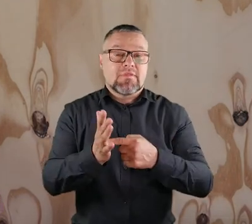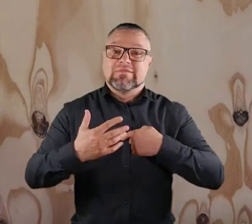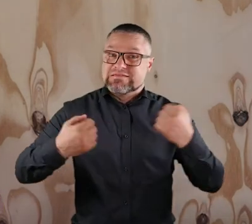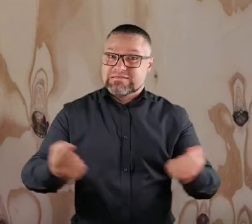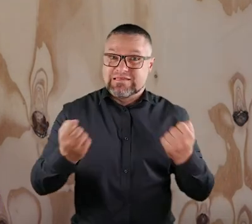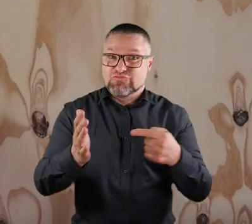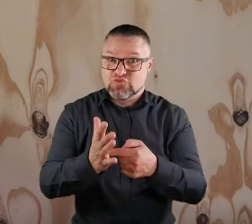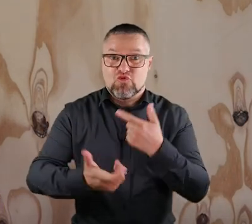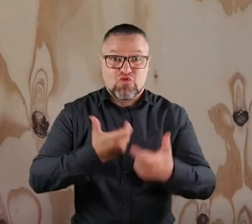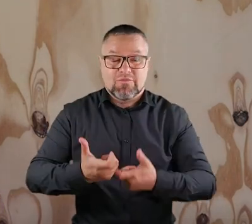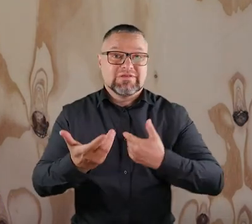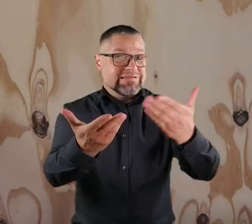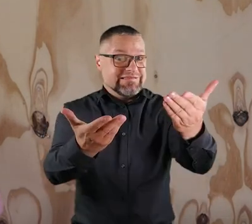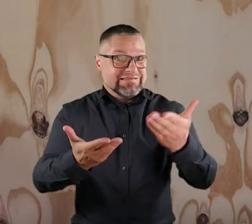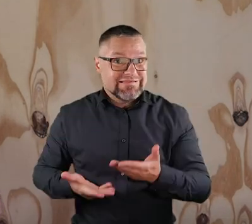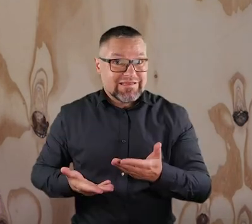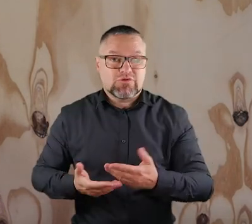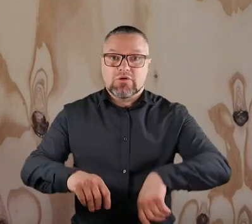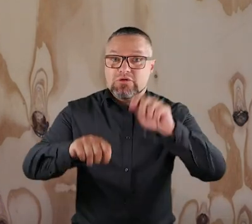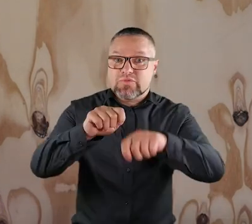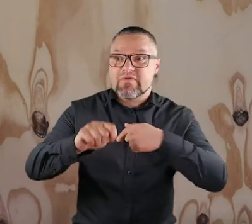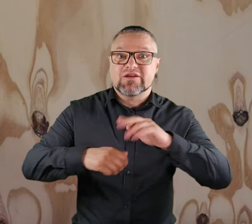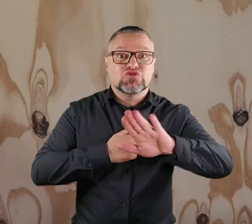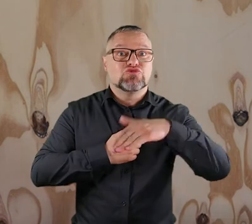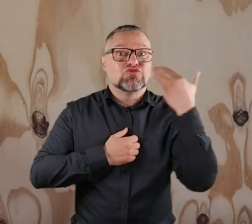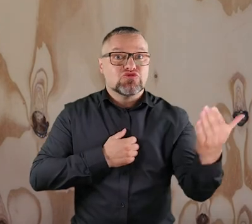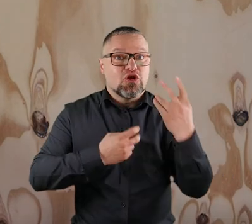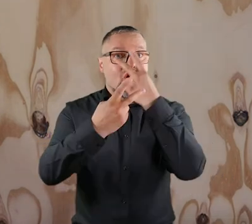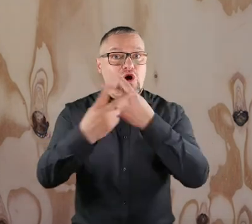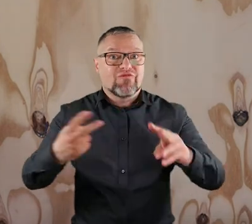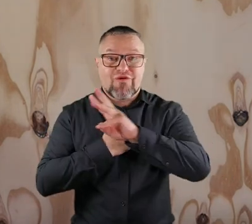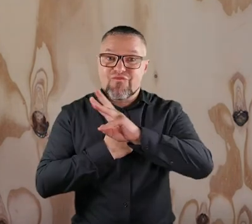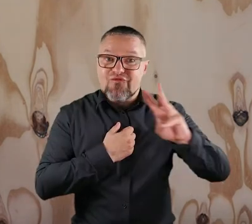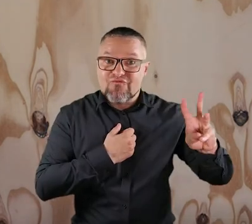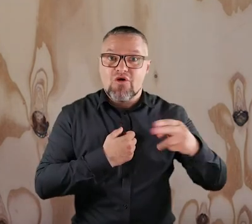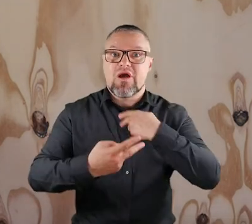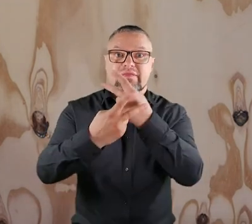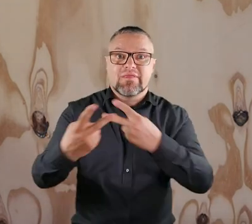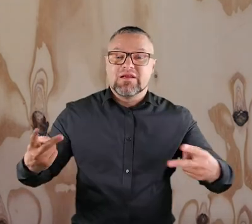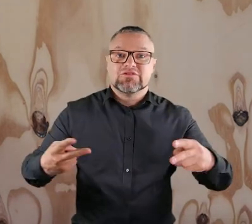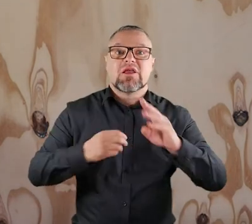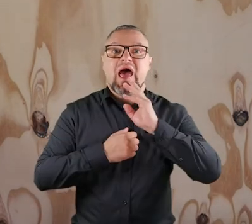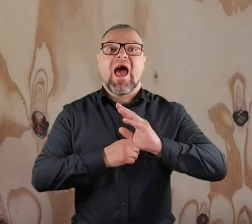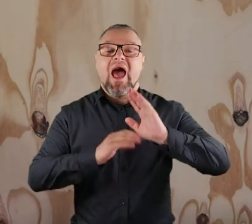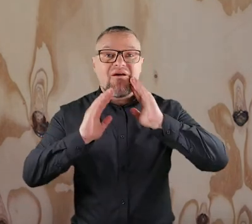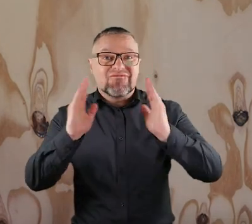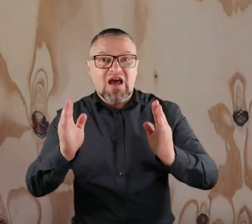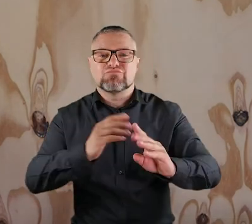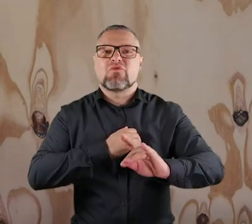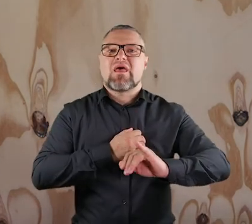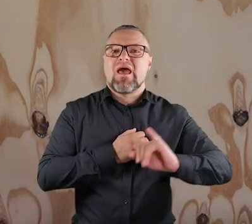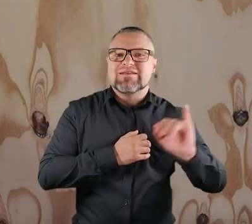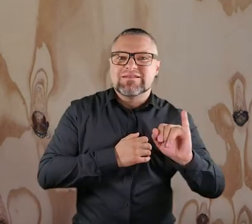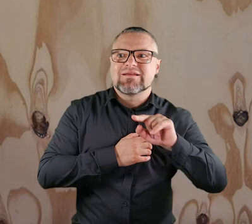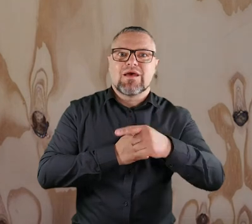Do tego dążymy. Zapraszam do śledzenia naszej strony, do odwiedzenia naszych profili na Facebooku, czy